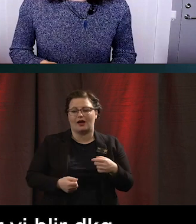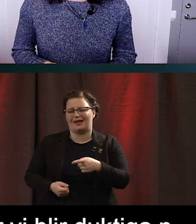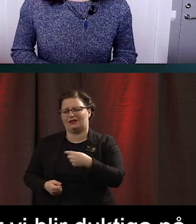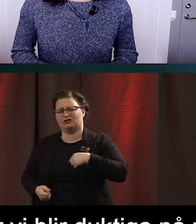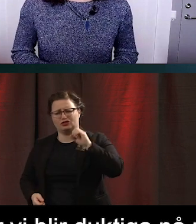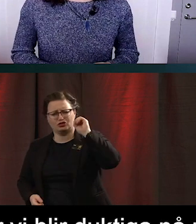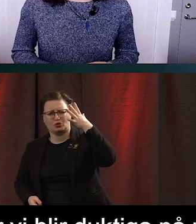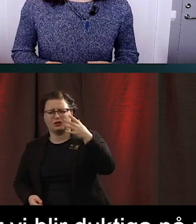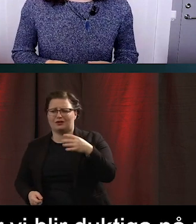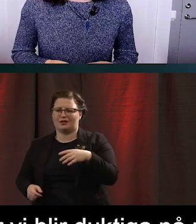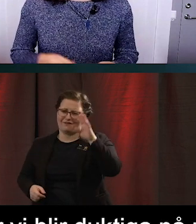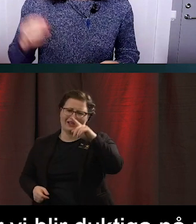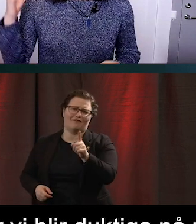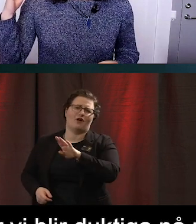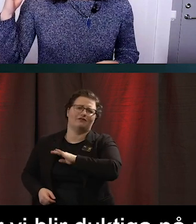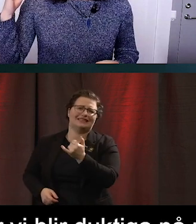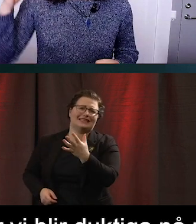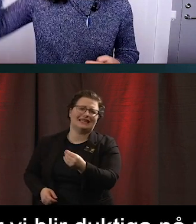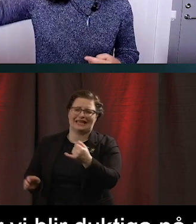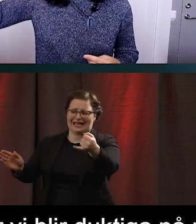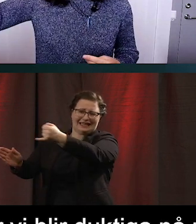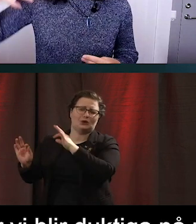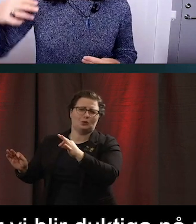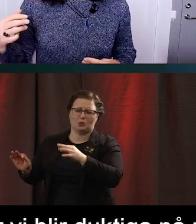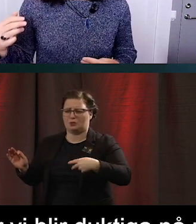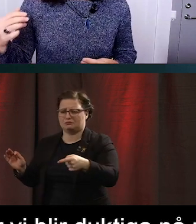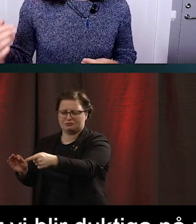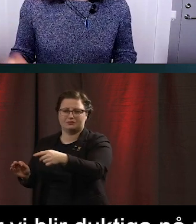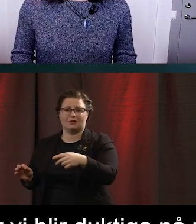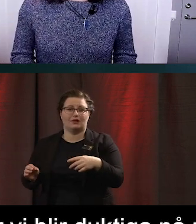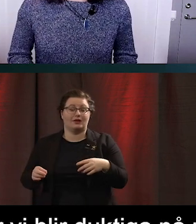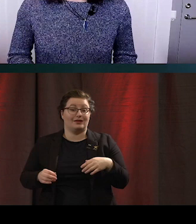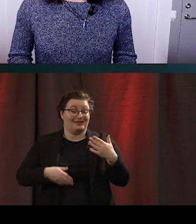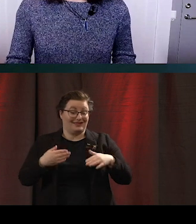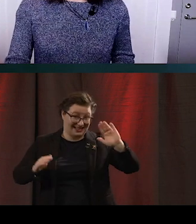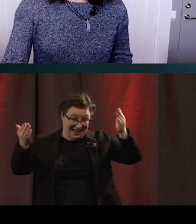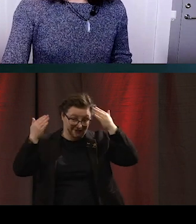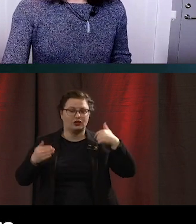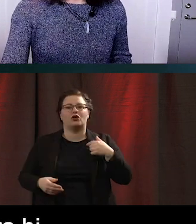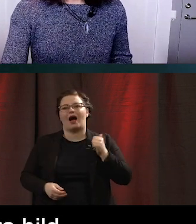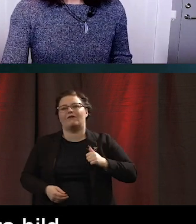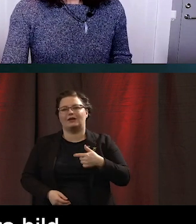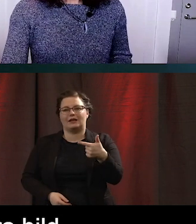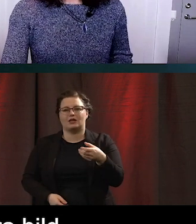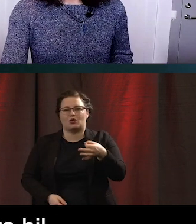maten och söka i snabbköpet då jobbar vi mer och mer top-down med våra tankeprocesser.